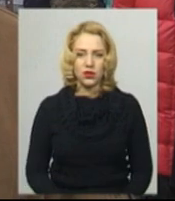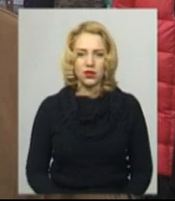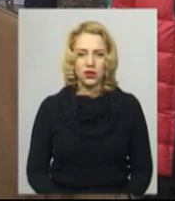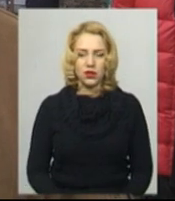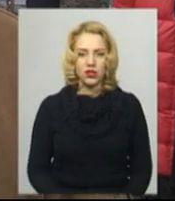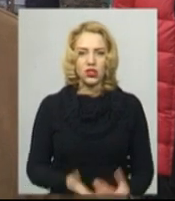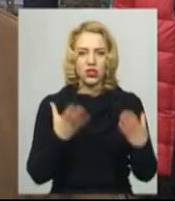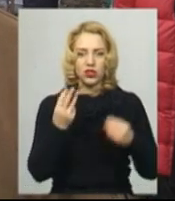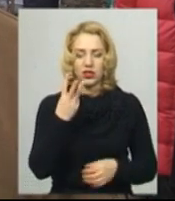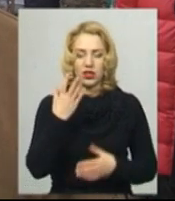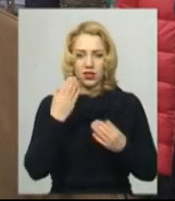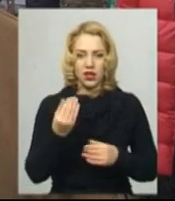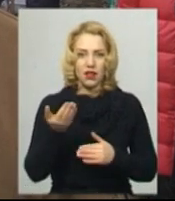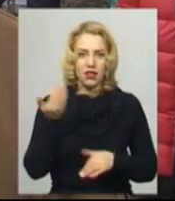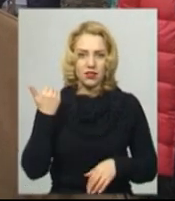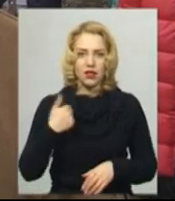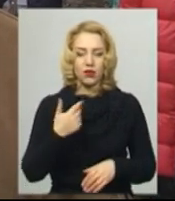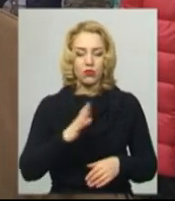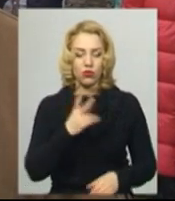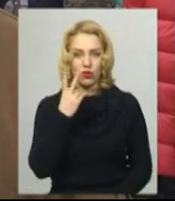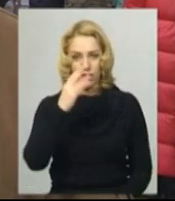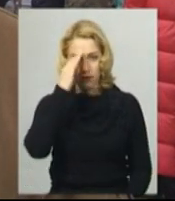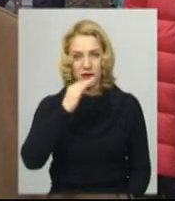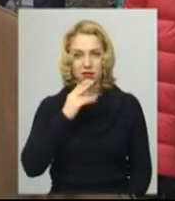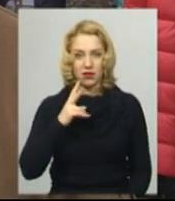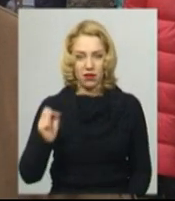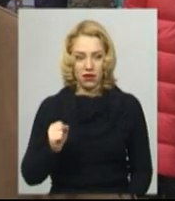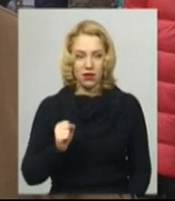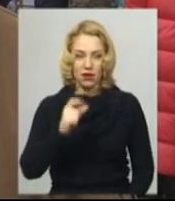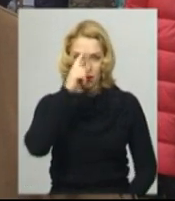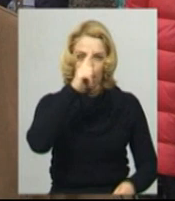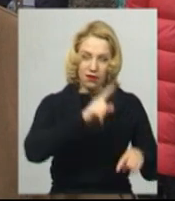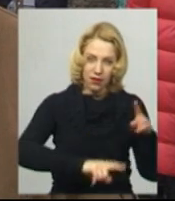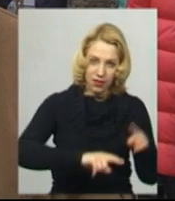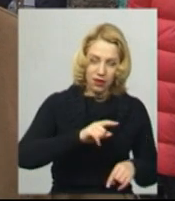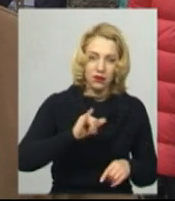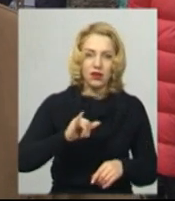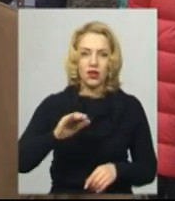Ще три дні назад я мав два батька, рідного і отчима. І сьогодні не маю ні одного.